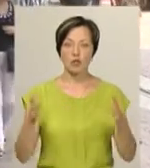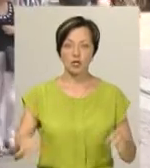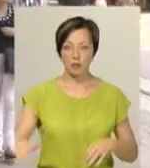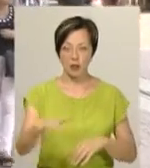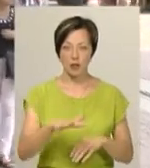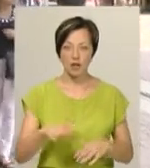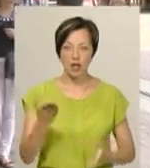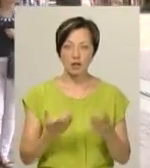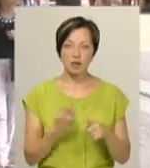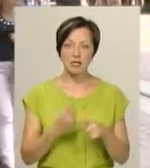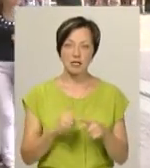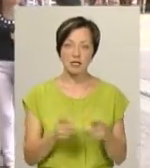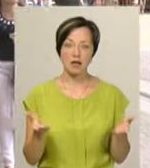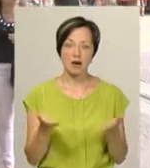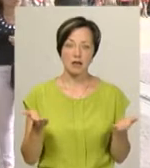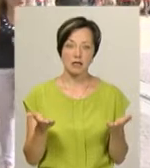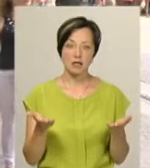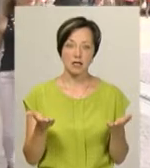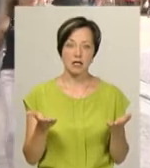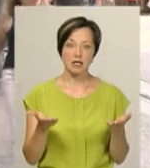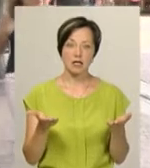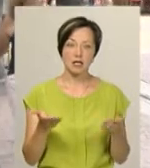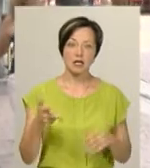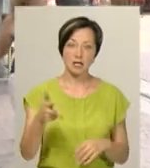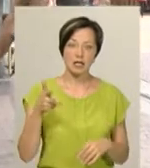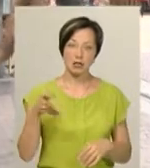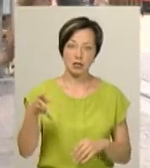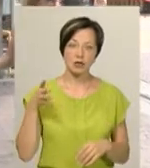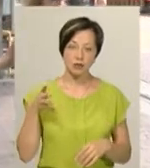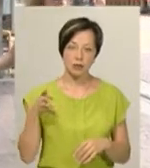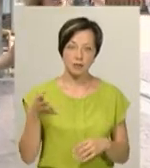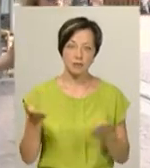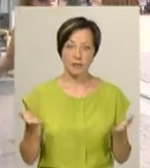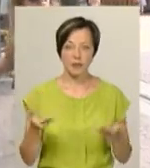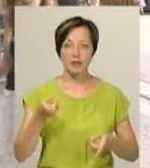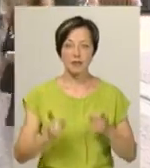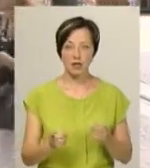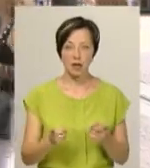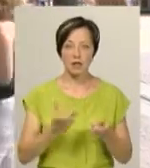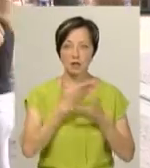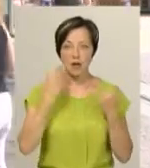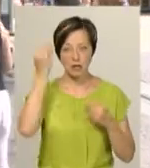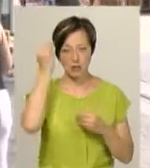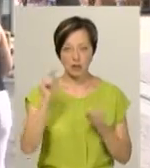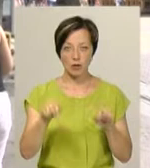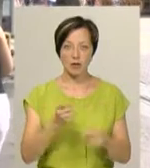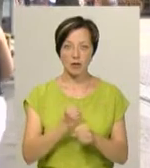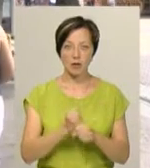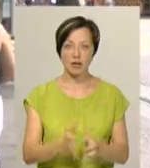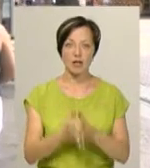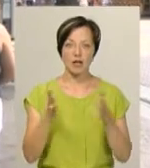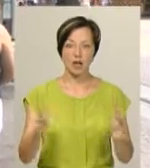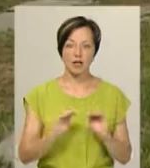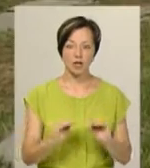майданчик. Якщо то якась три-чотирьохповерхівка на два під'їзди, звичайно, немає сенсу там робити великий